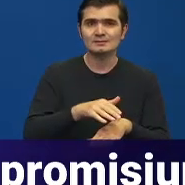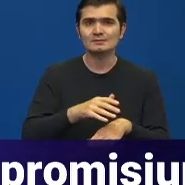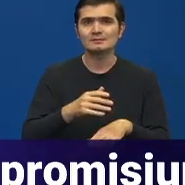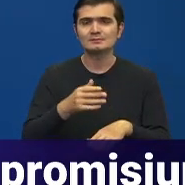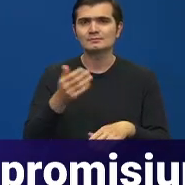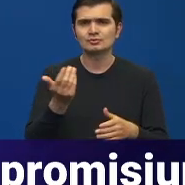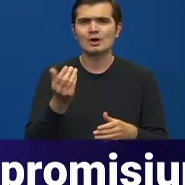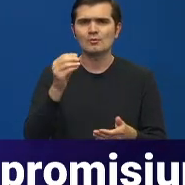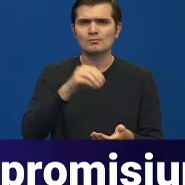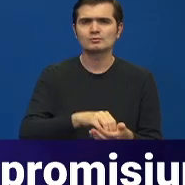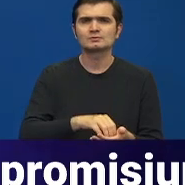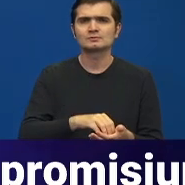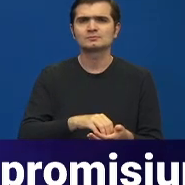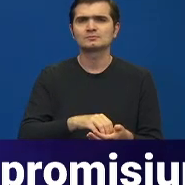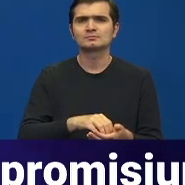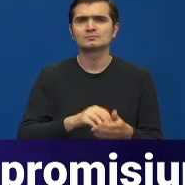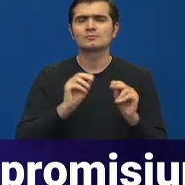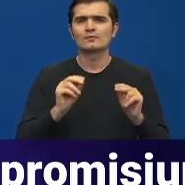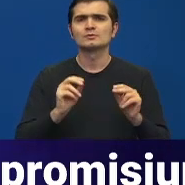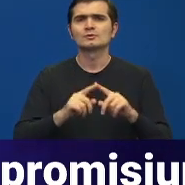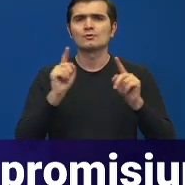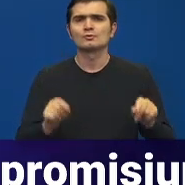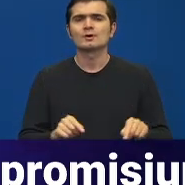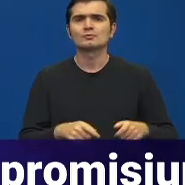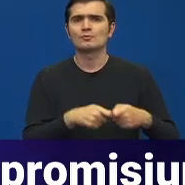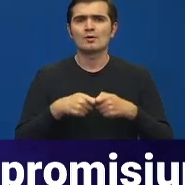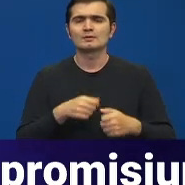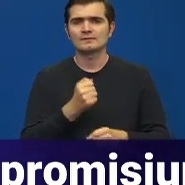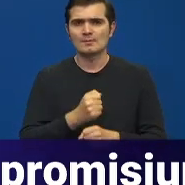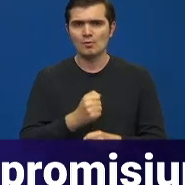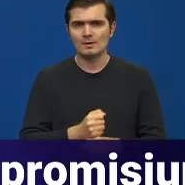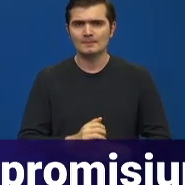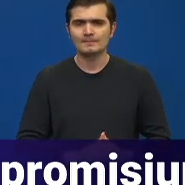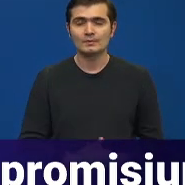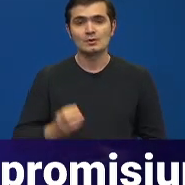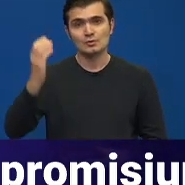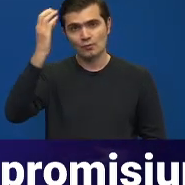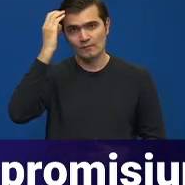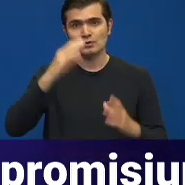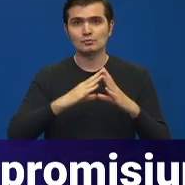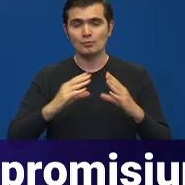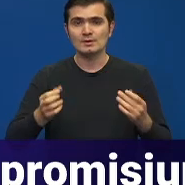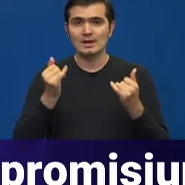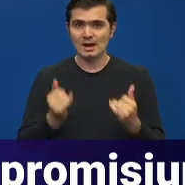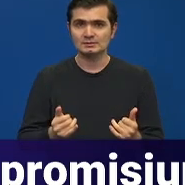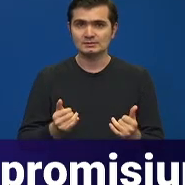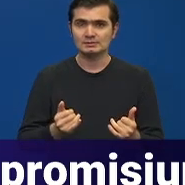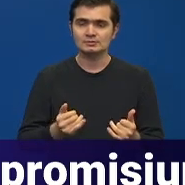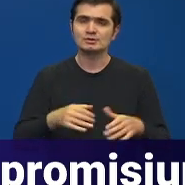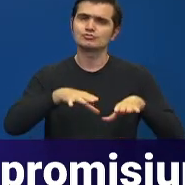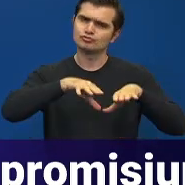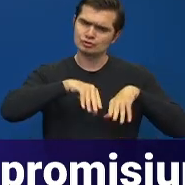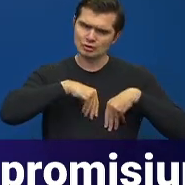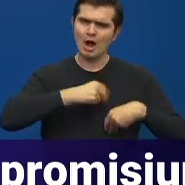aveau cuprins, de exemplu, în contractul colectiv de muncă. Asumarea pe care Guvernul României o face astăzi și o